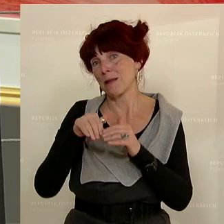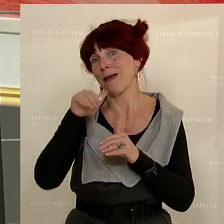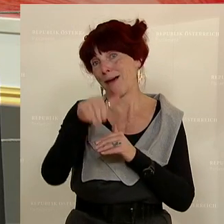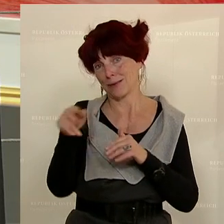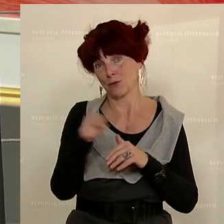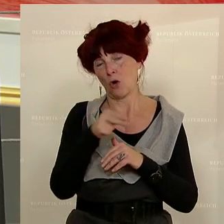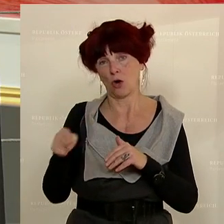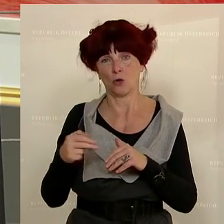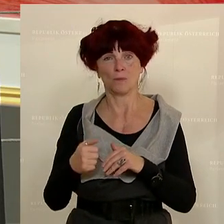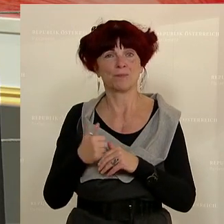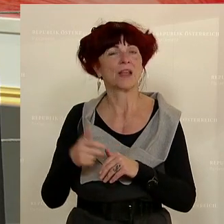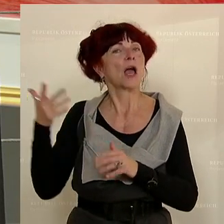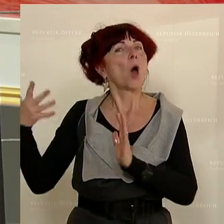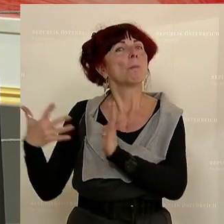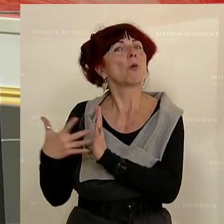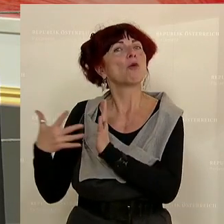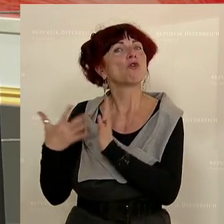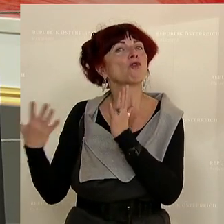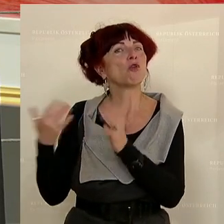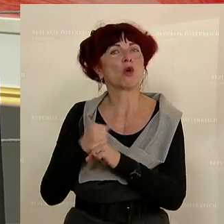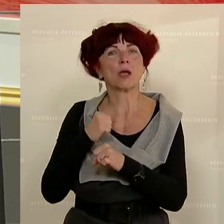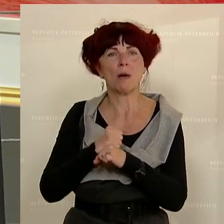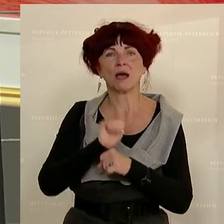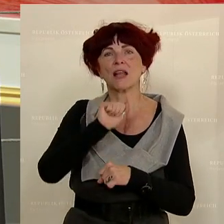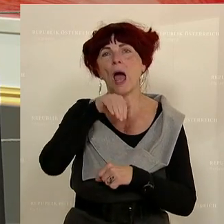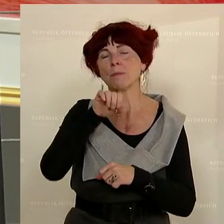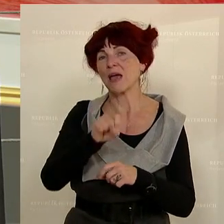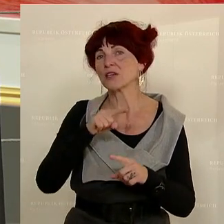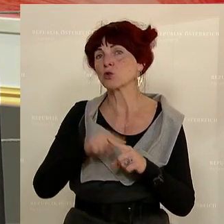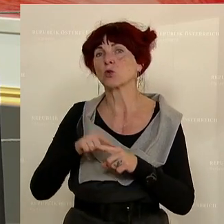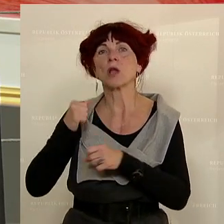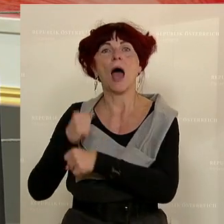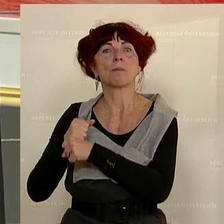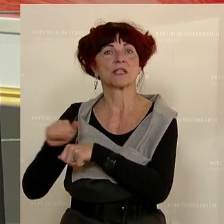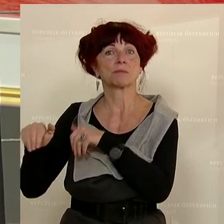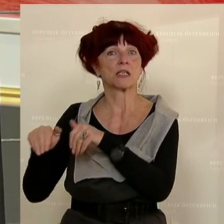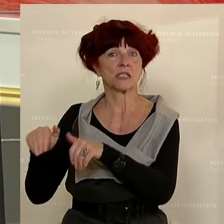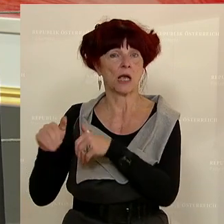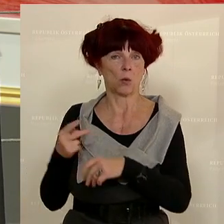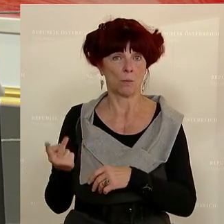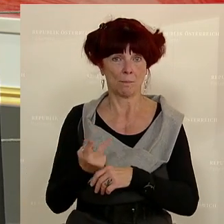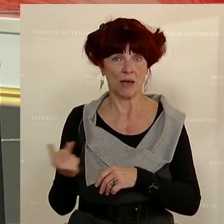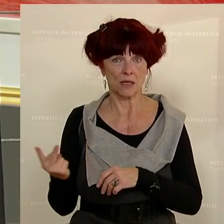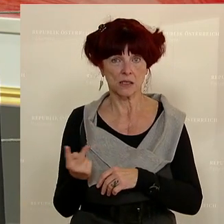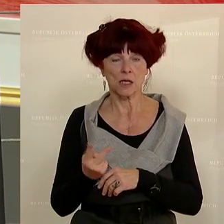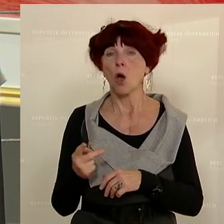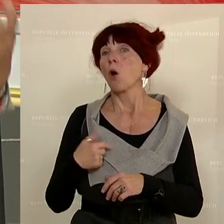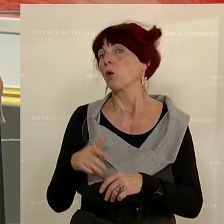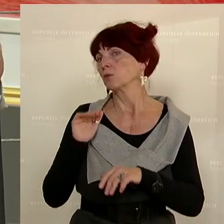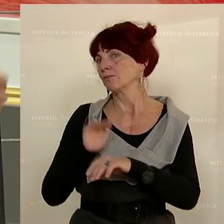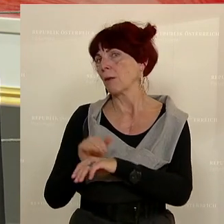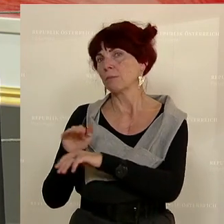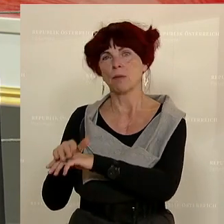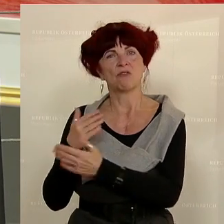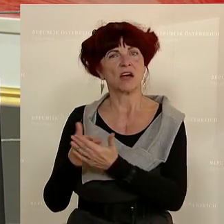Prüfung beim Arbeitsministerium gemacht und beim AMS. Und was wir festgestellt haben, sie